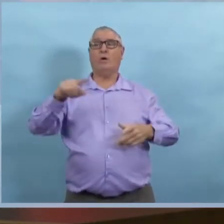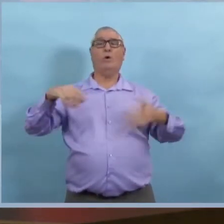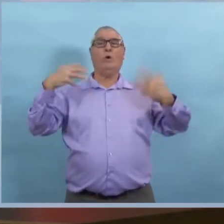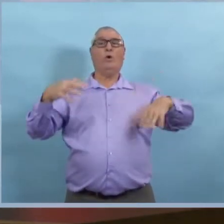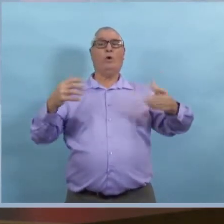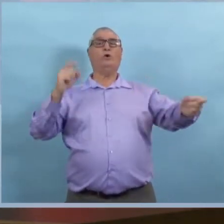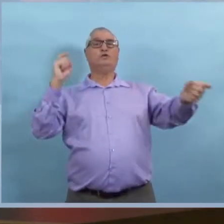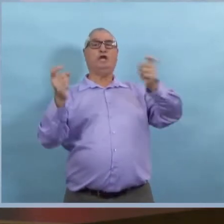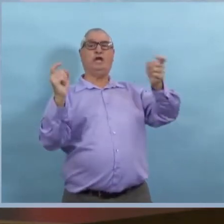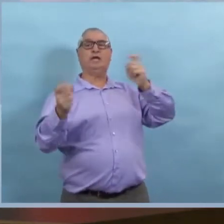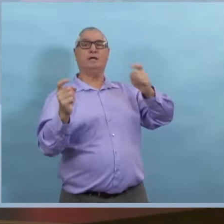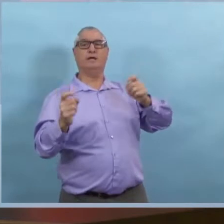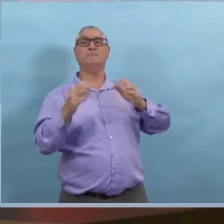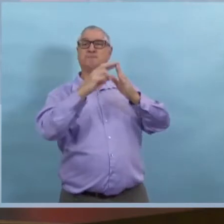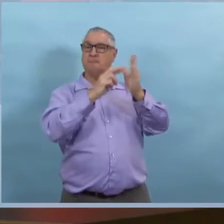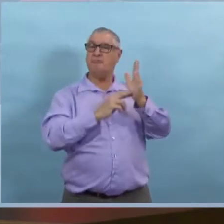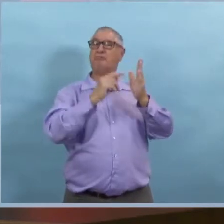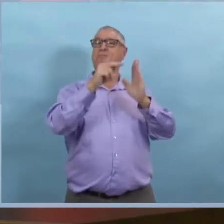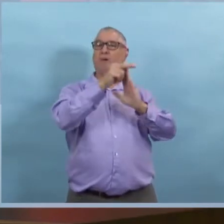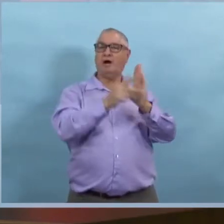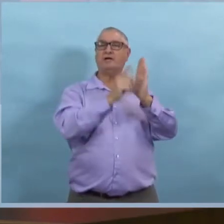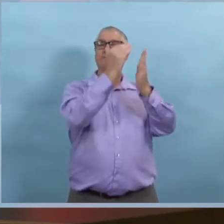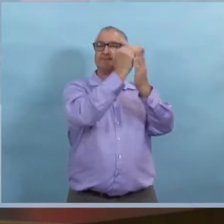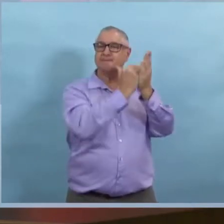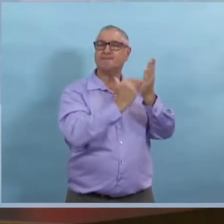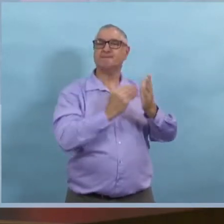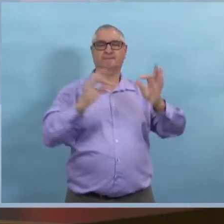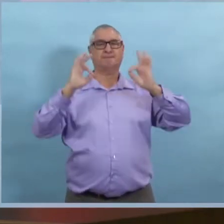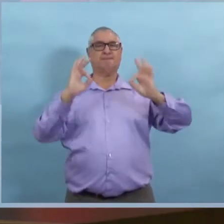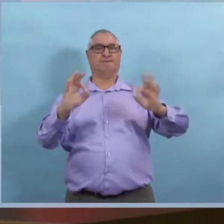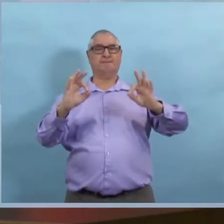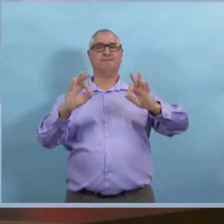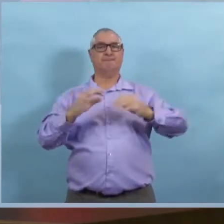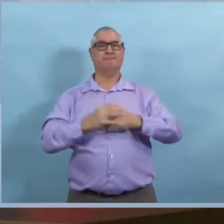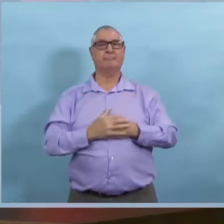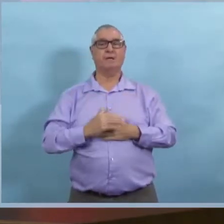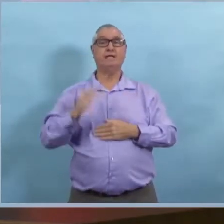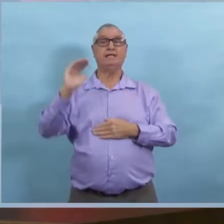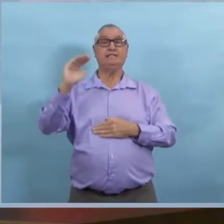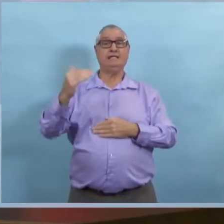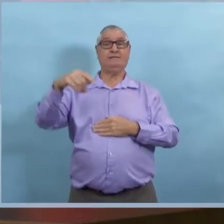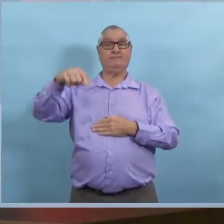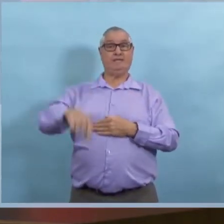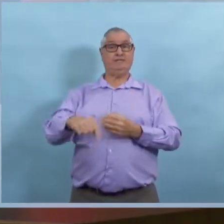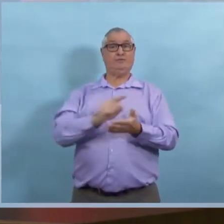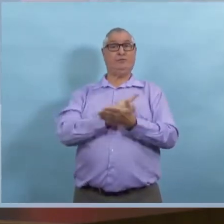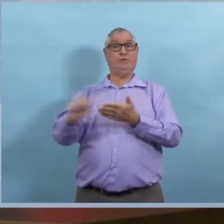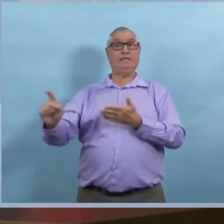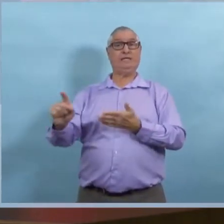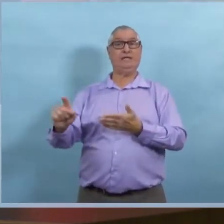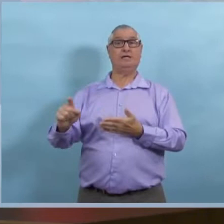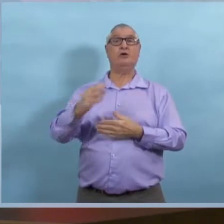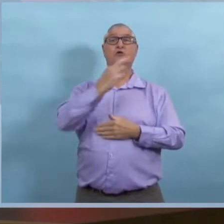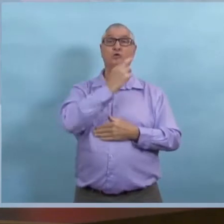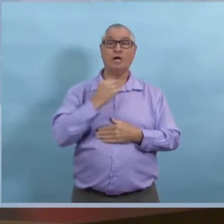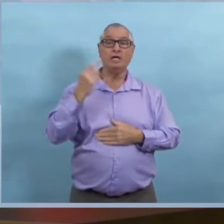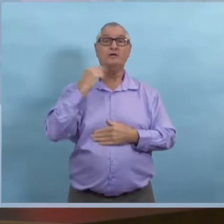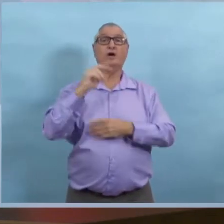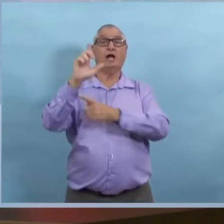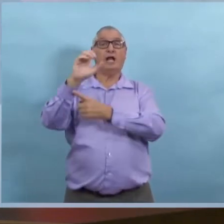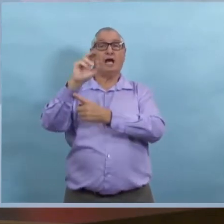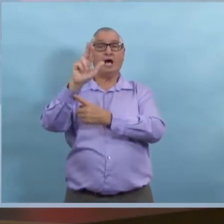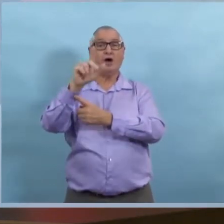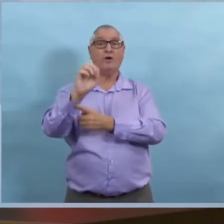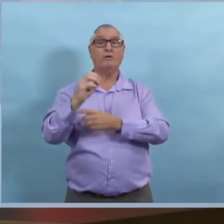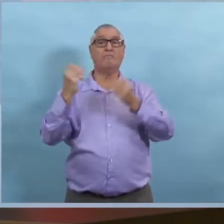gens respectent ça et on a vu que les lieux qui offrent ce genre de services ont vraiment augmenté leurs mesures de sécurité. Je peux vous dire que